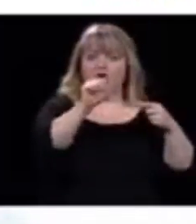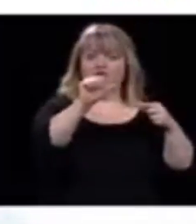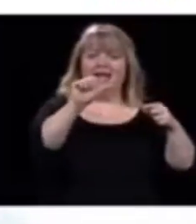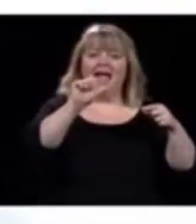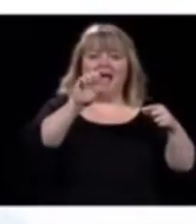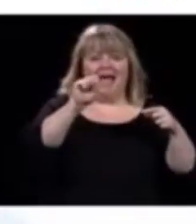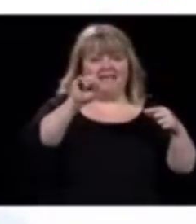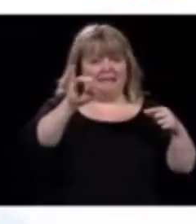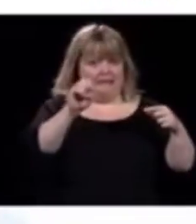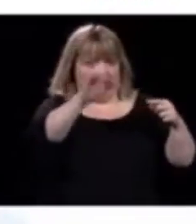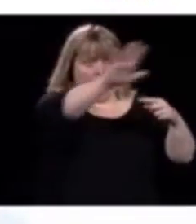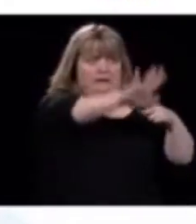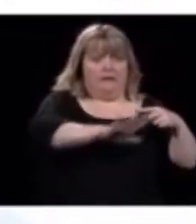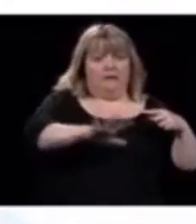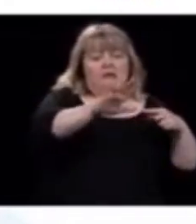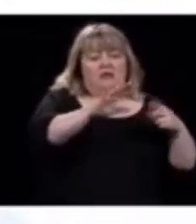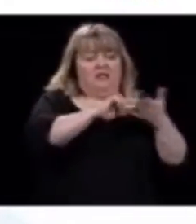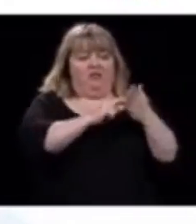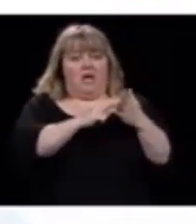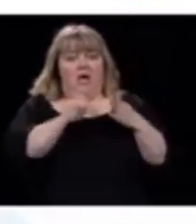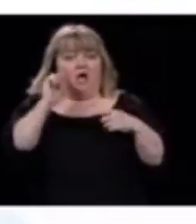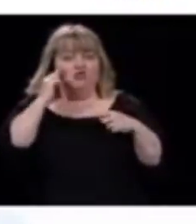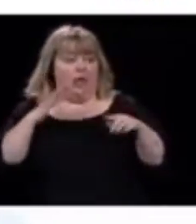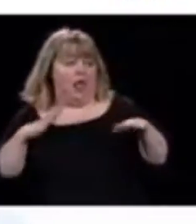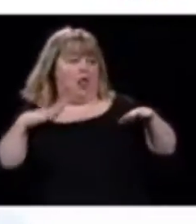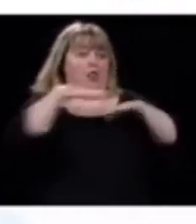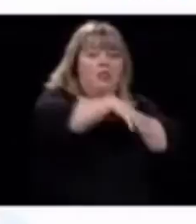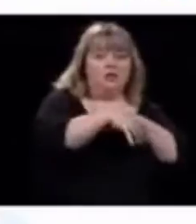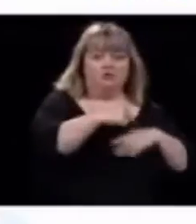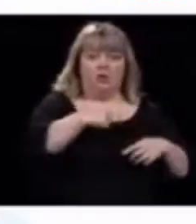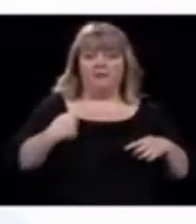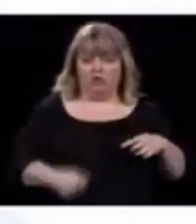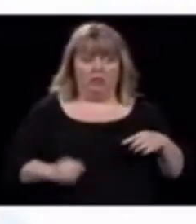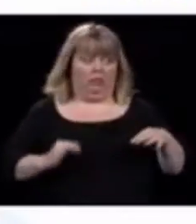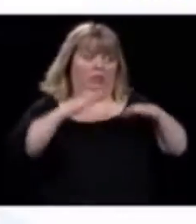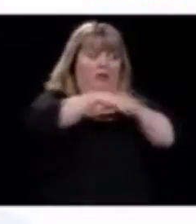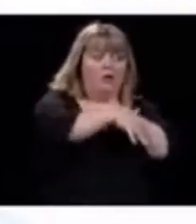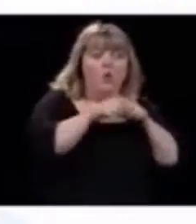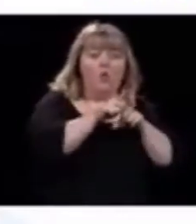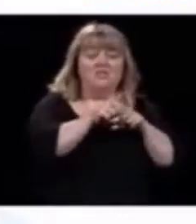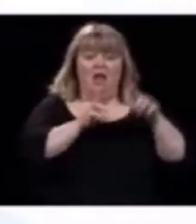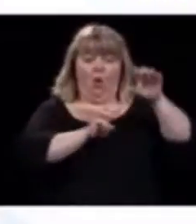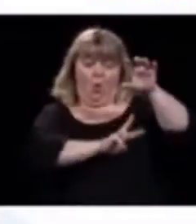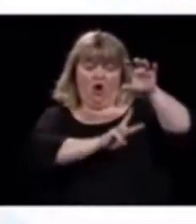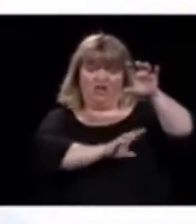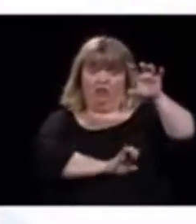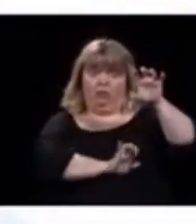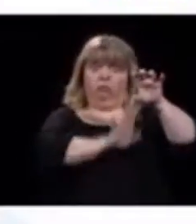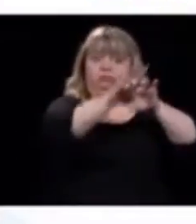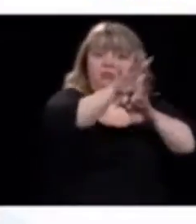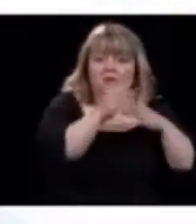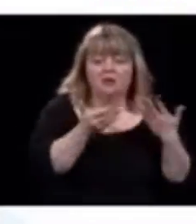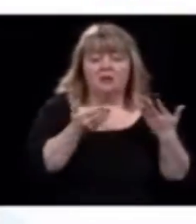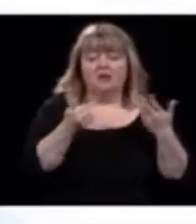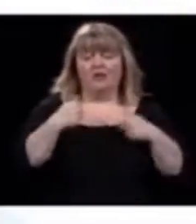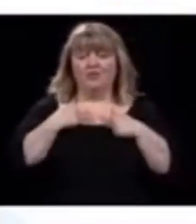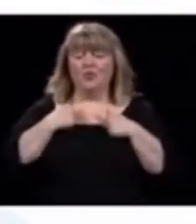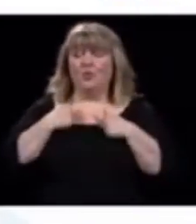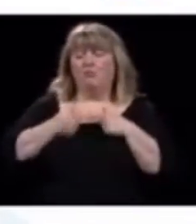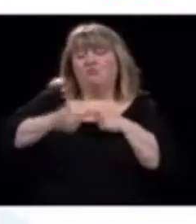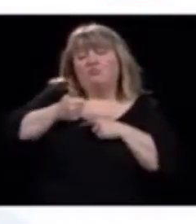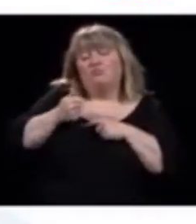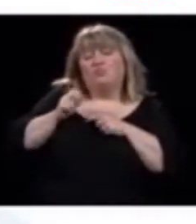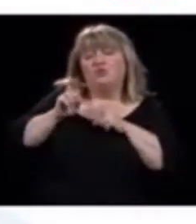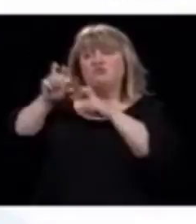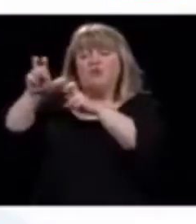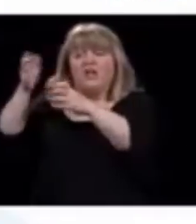infectés beaucoup plus tôt avec la Chine, aussi avec l'État de Washington. Nous, nos voyages viennent plus de l'Europe.